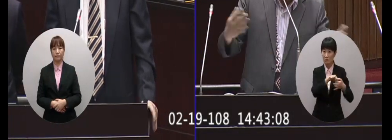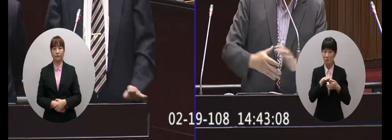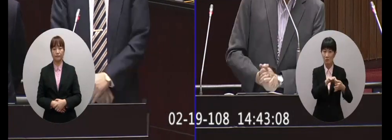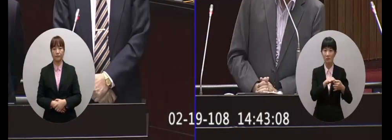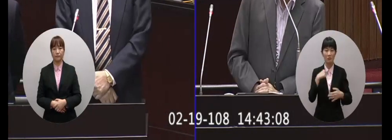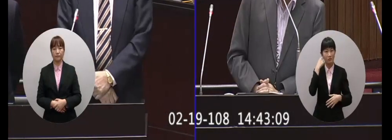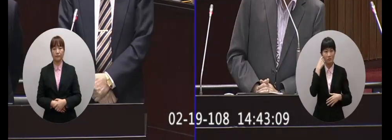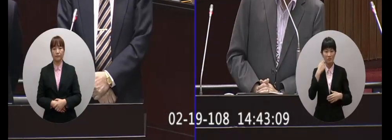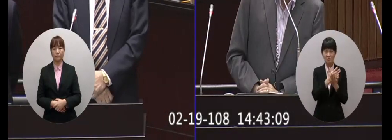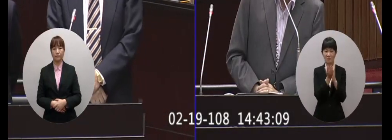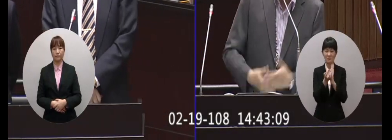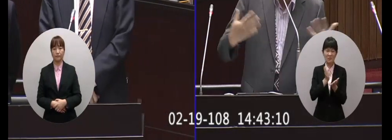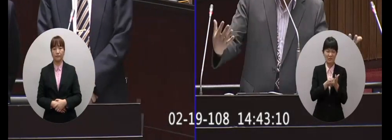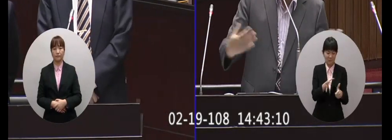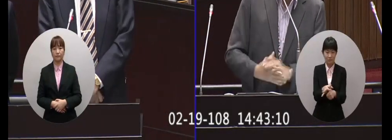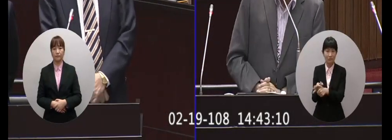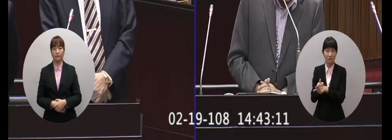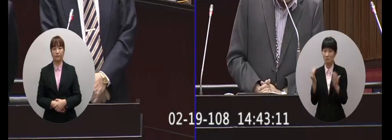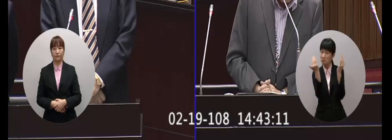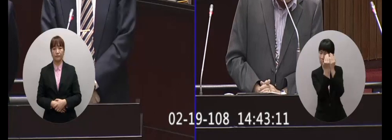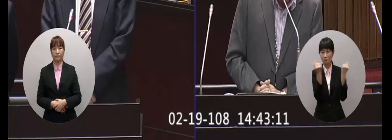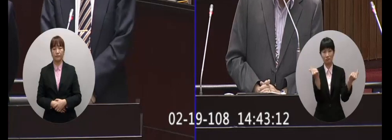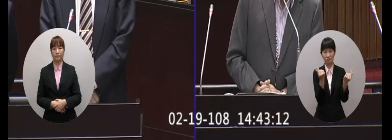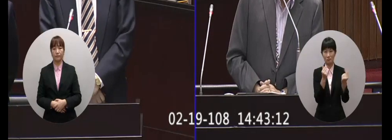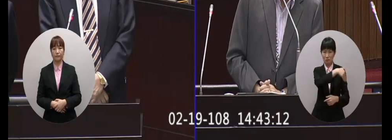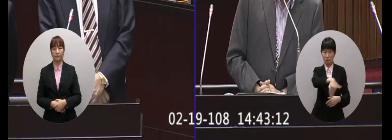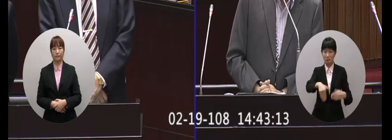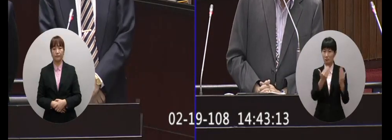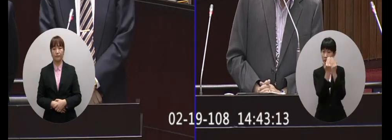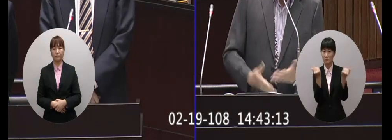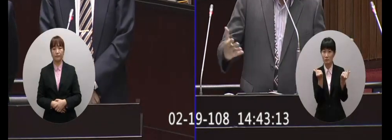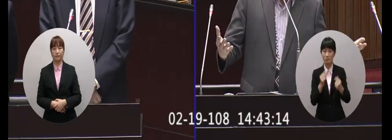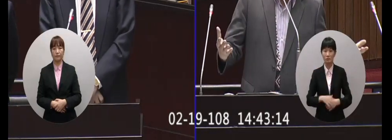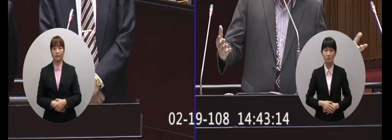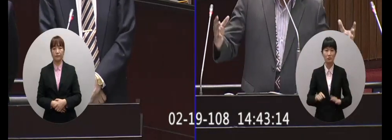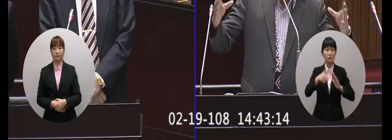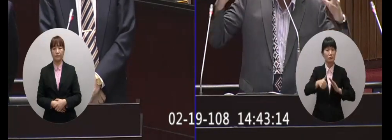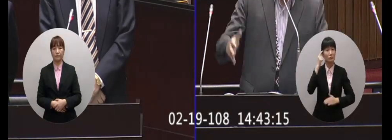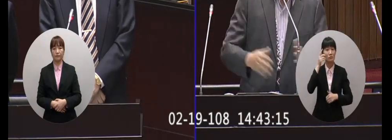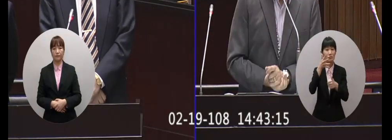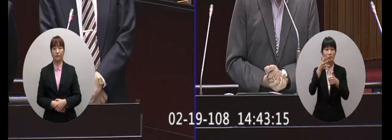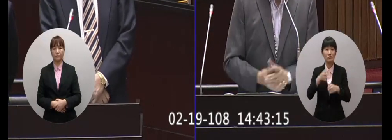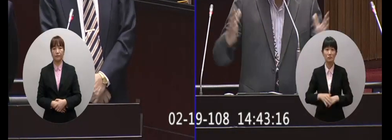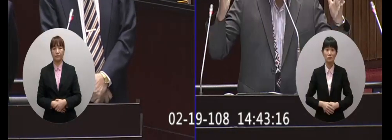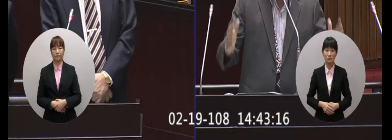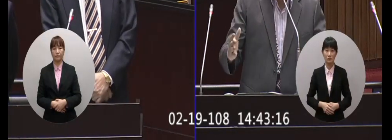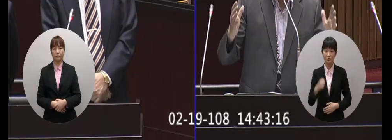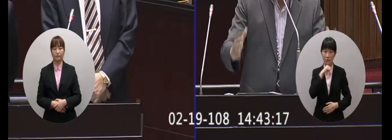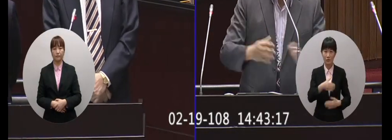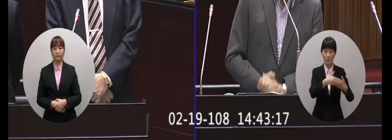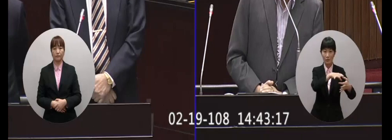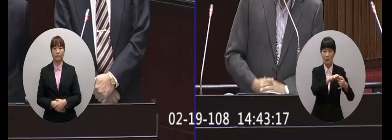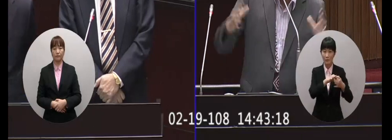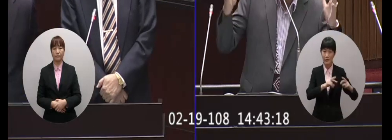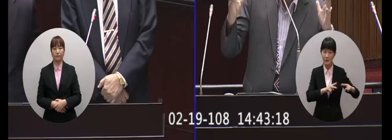說是一個鎖國政策啦一個閉關自首這樣一個政策那院長你覺得我們要怎麼樣把這個兩岸